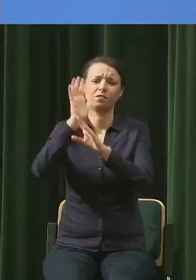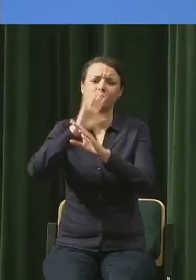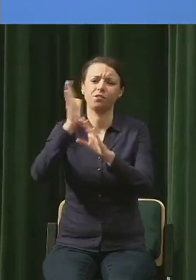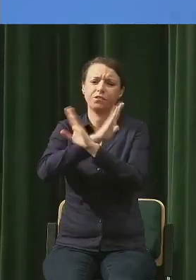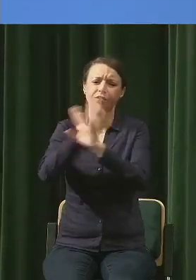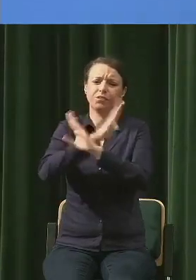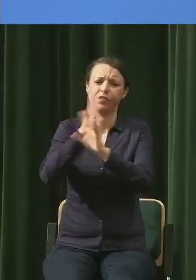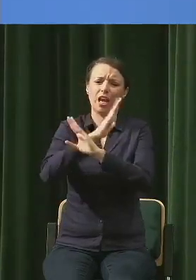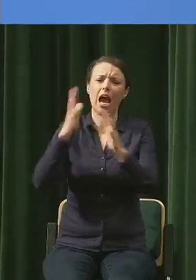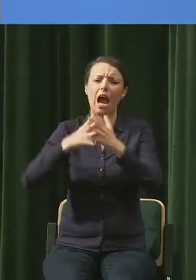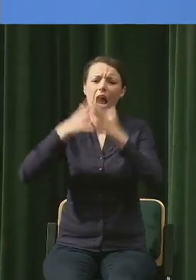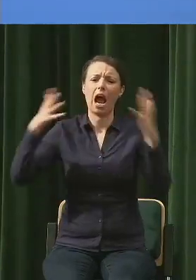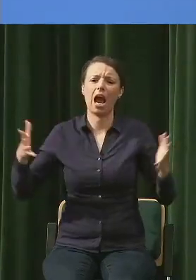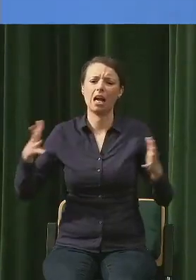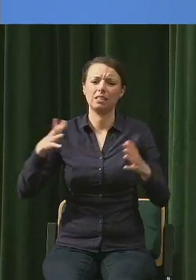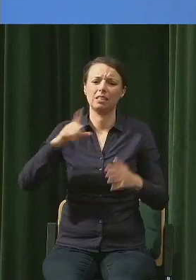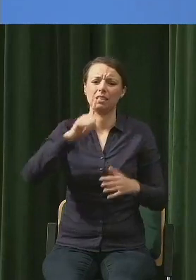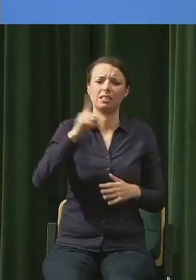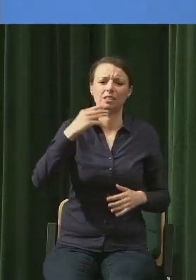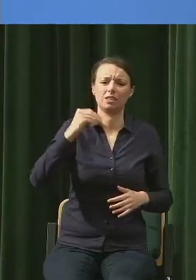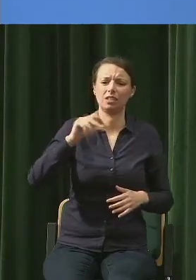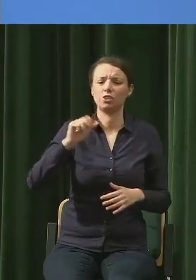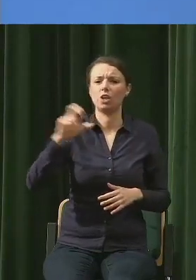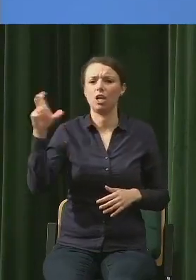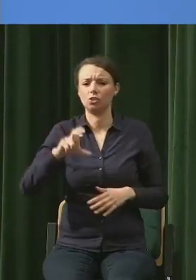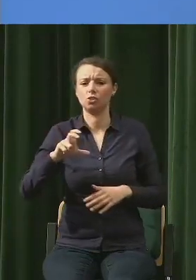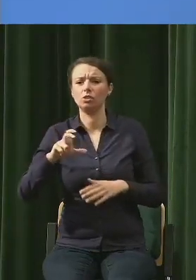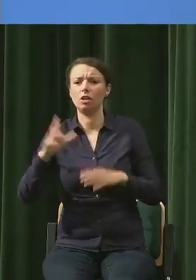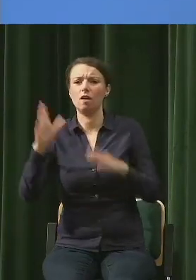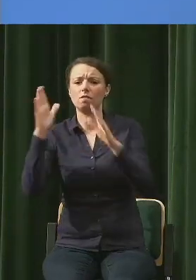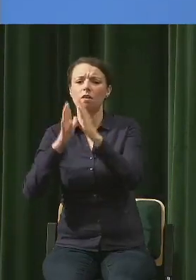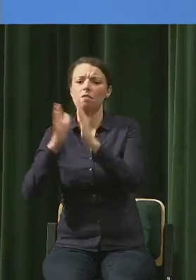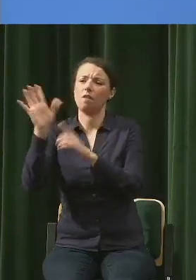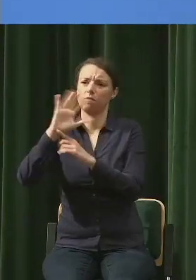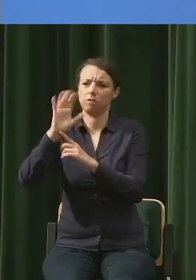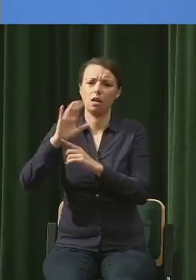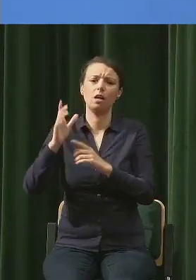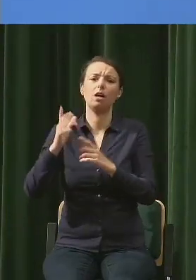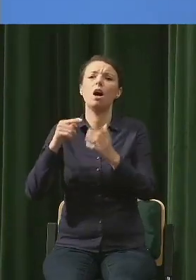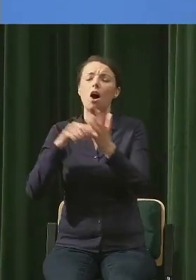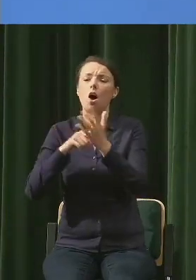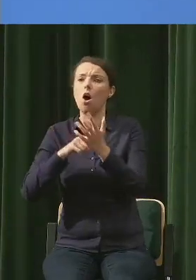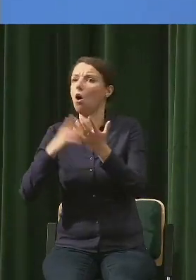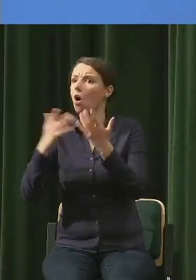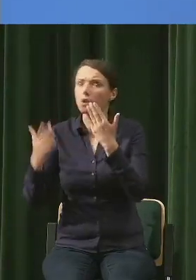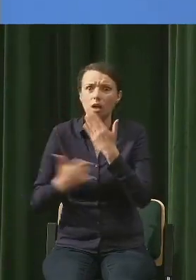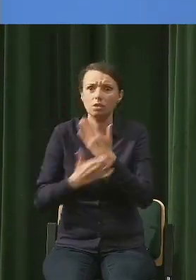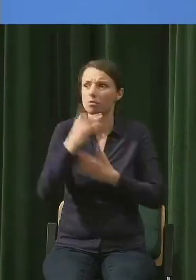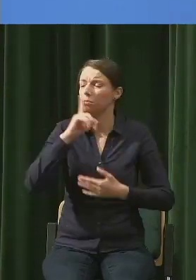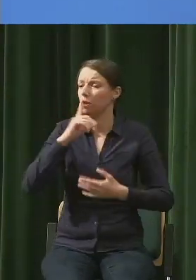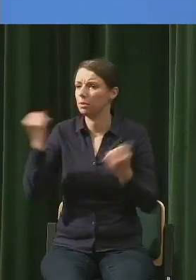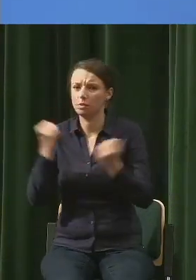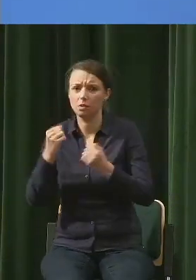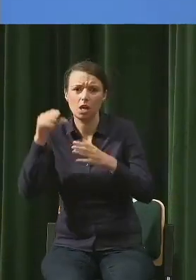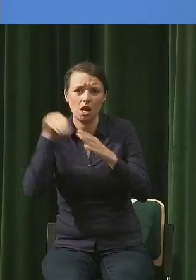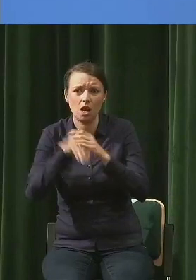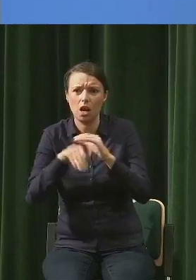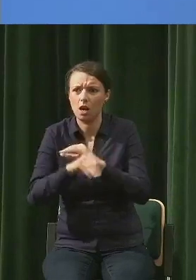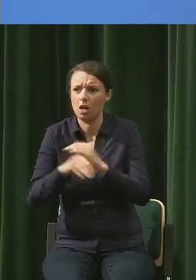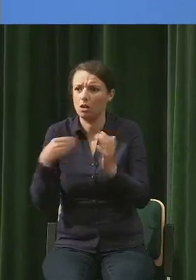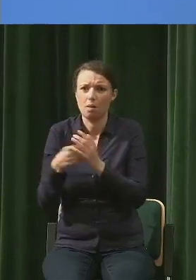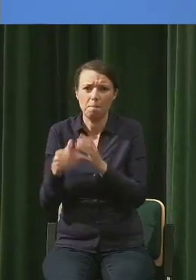gdzie okazało się, że ten ogromna inwestycja, Miller nagle przestała działać.